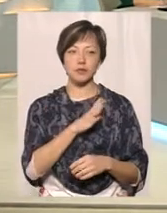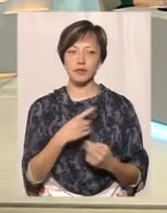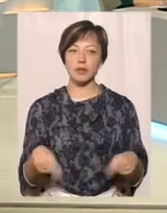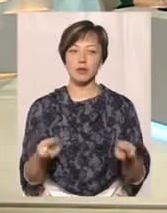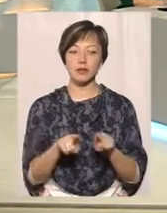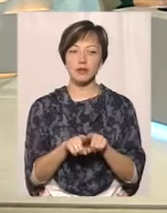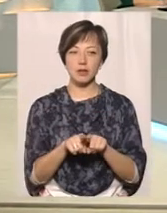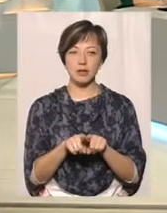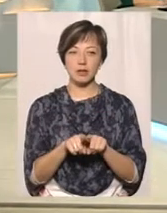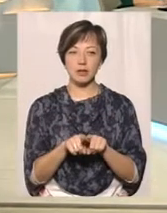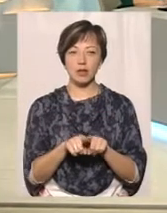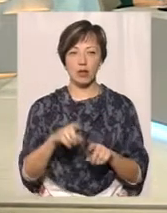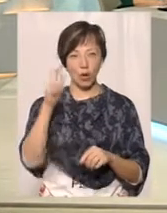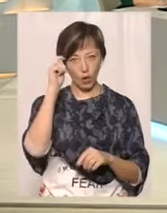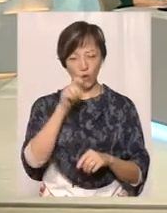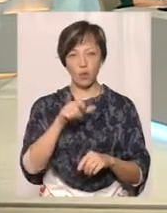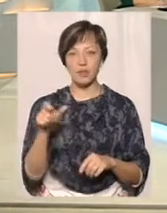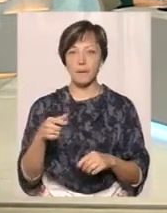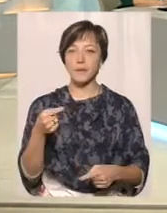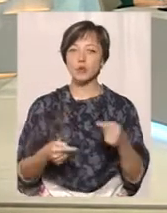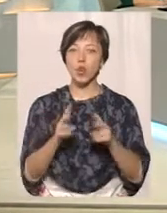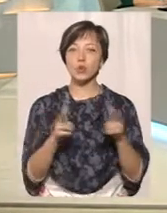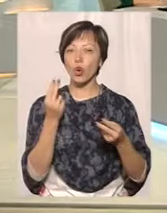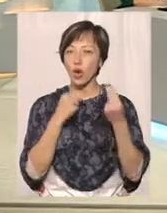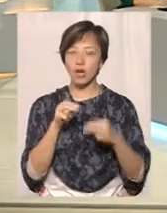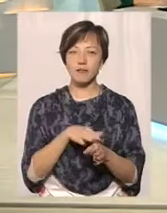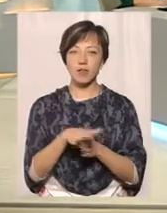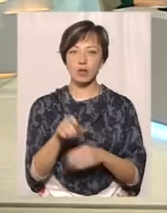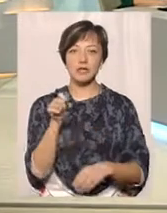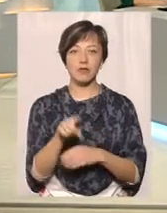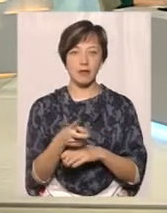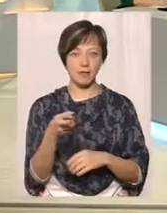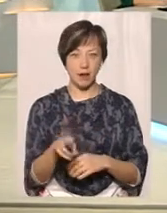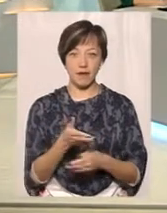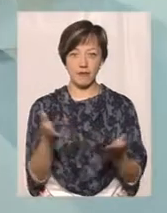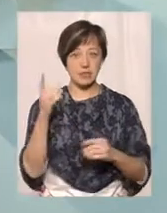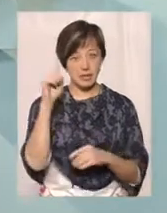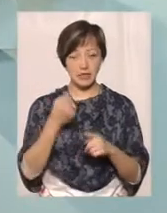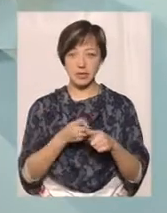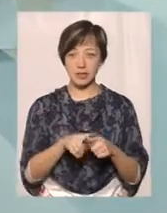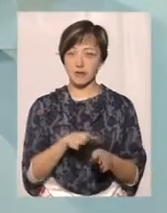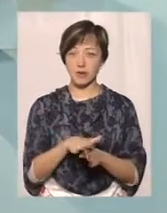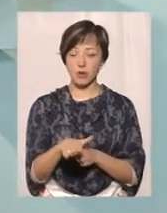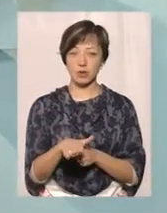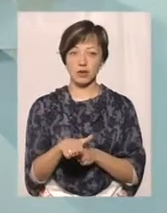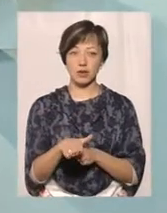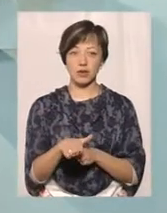хлопці, поспорили, хто краще виконує завдання. І ви знаєте, це виконали